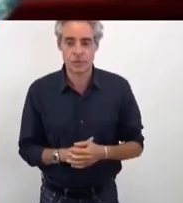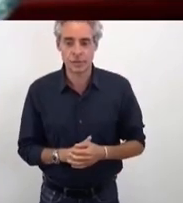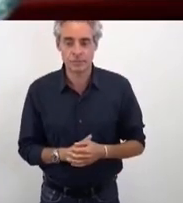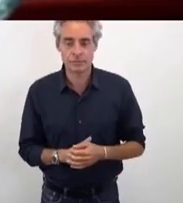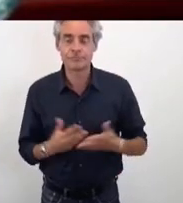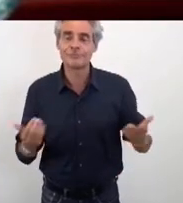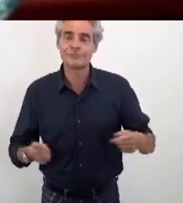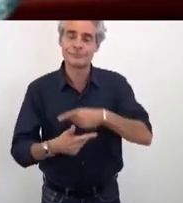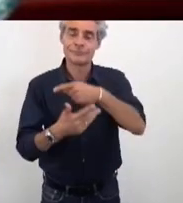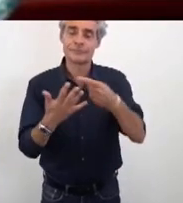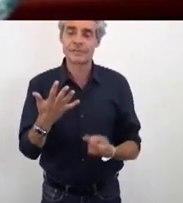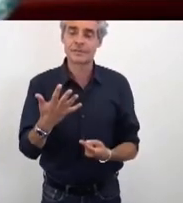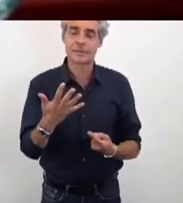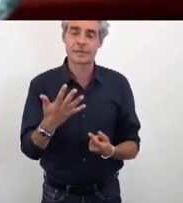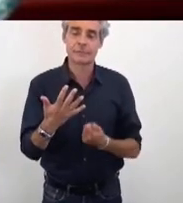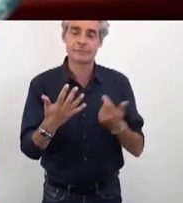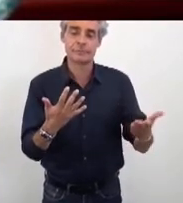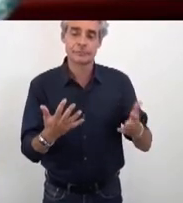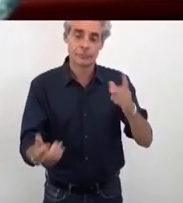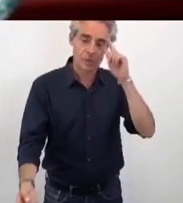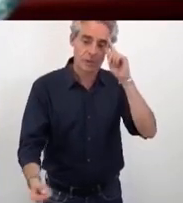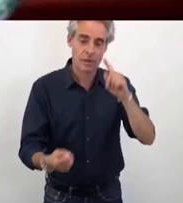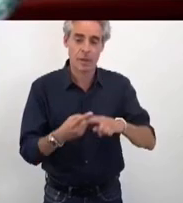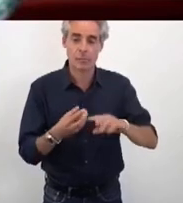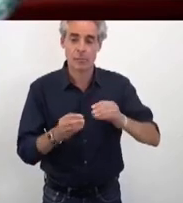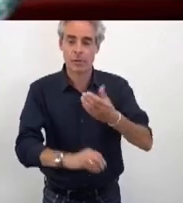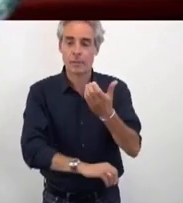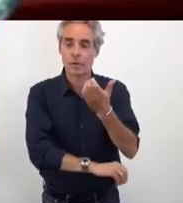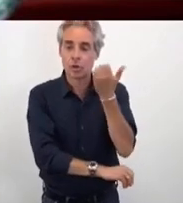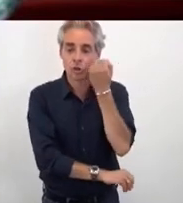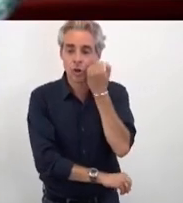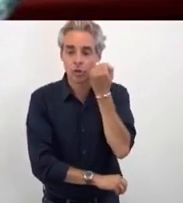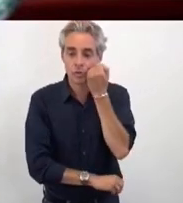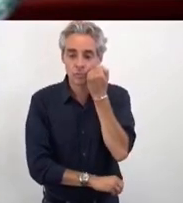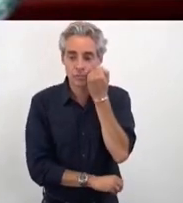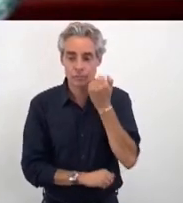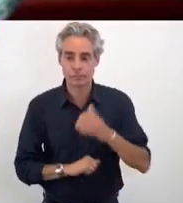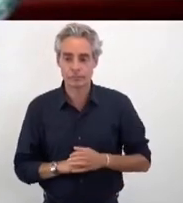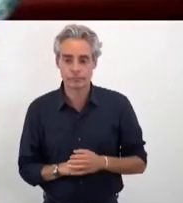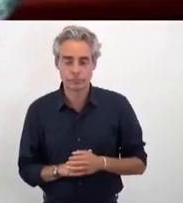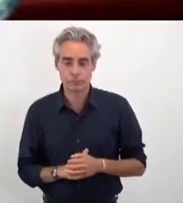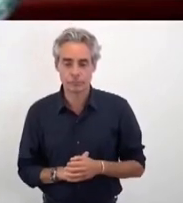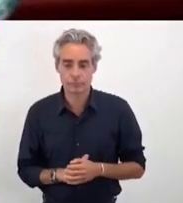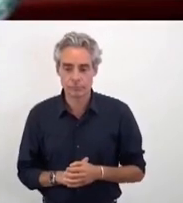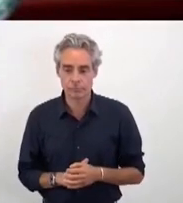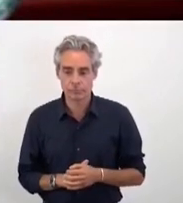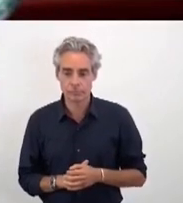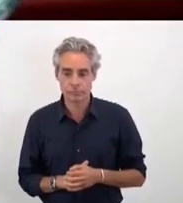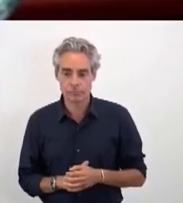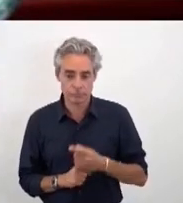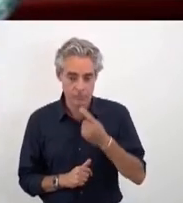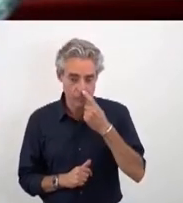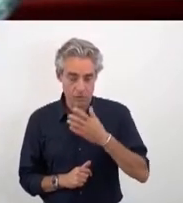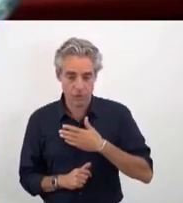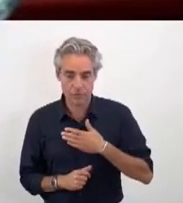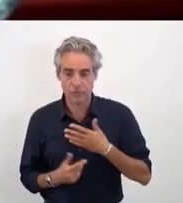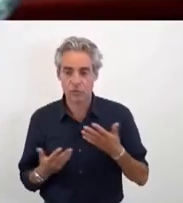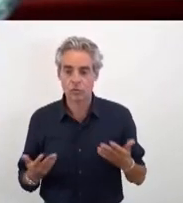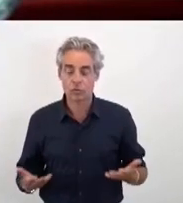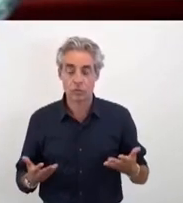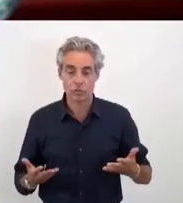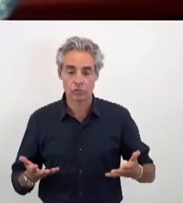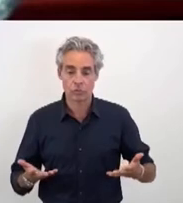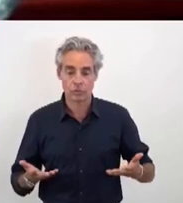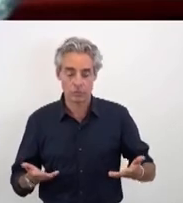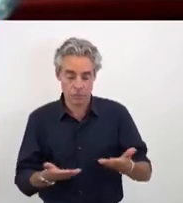La première concerne la question des drogues. Je pense qu'on est arrivé aujourd'hui à un fléau